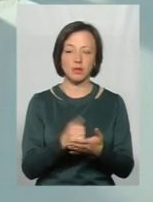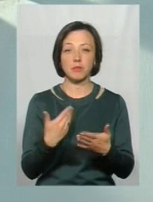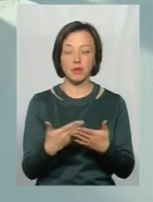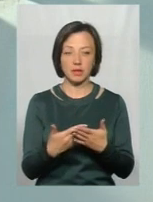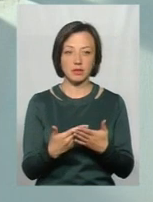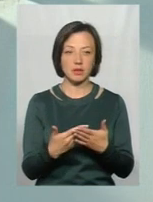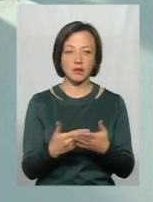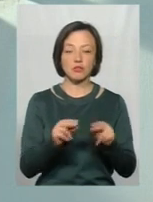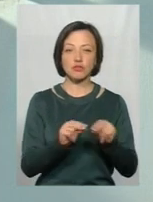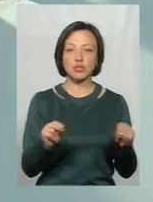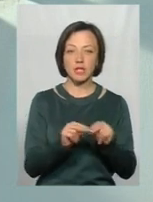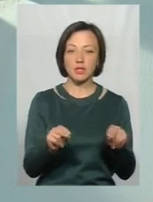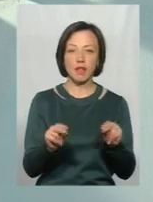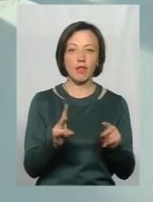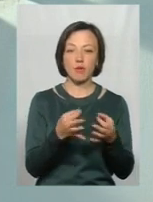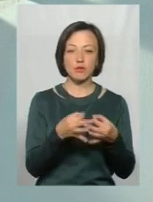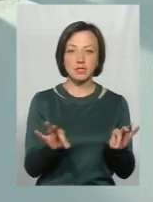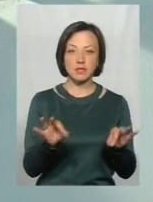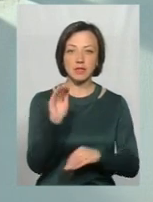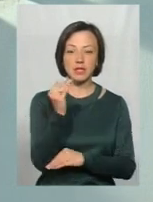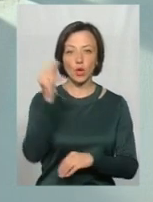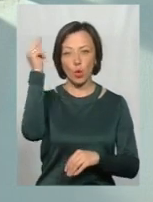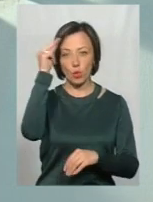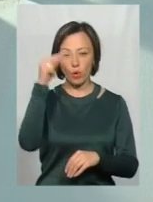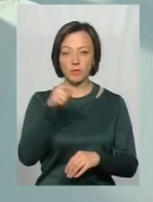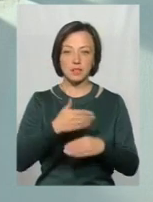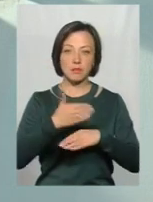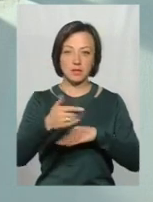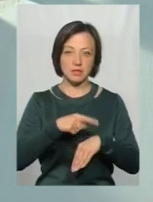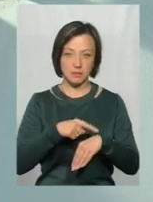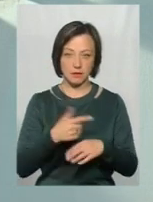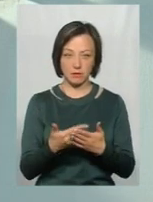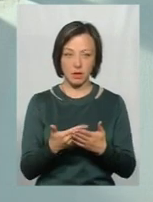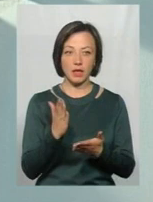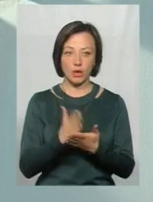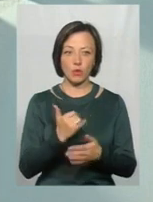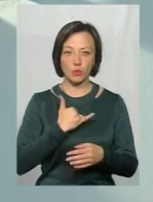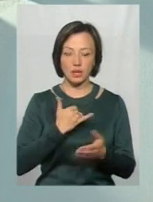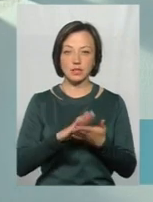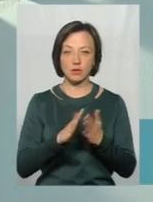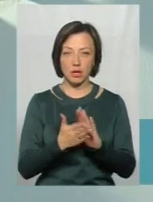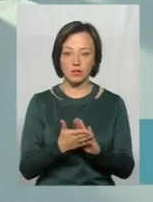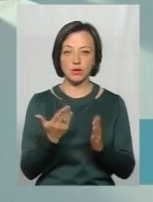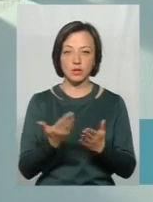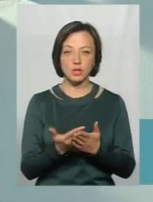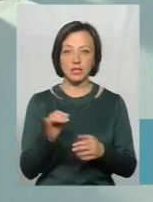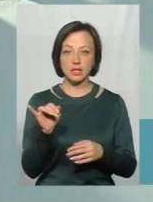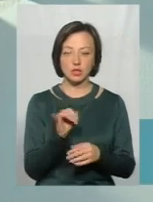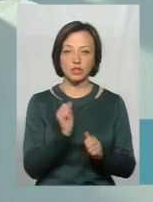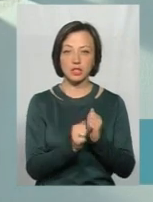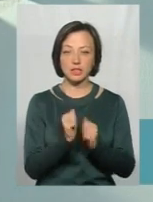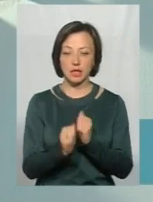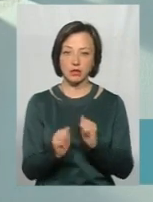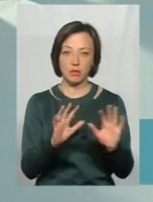прикладу, вчитель, наприклад, не пустив учня на урок, тому що він запізнився на урок. Є у нас такі ситуації, і досить такі